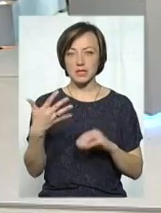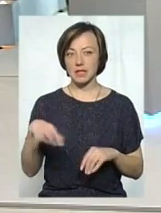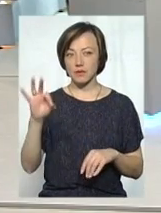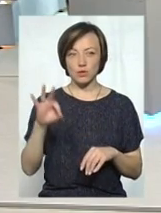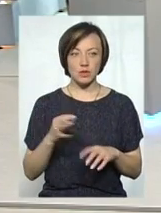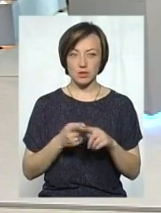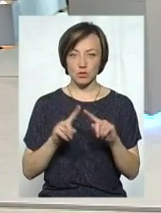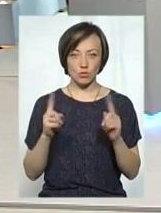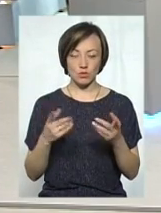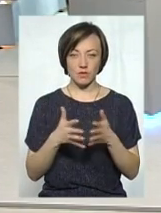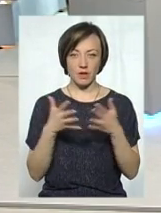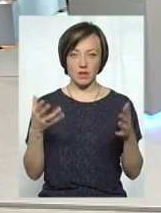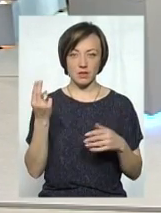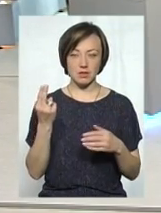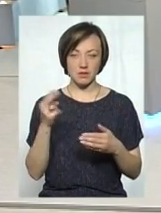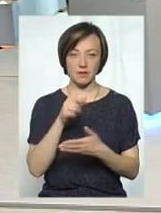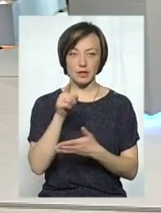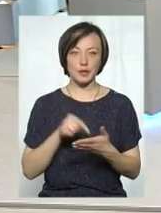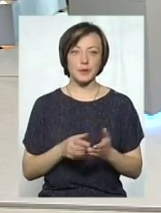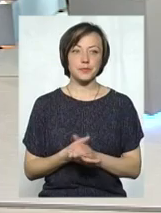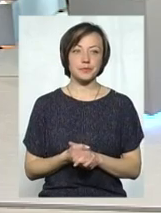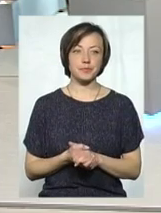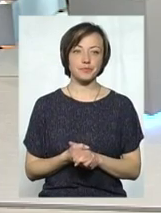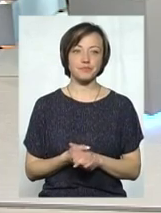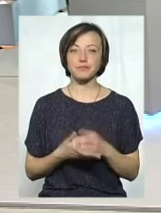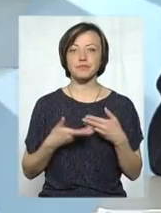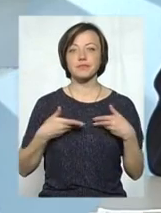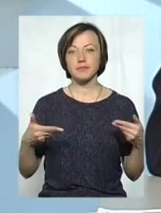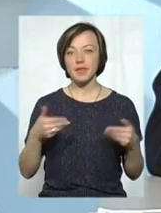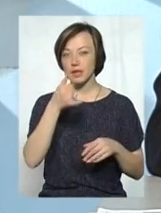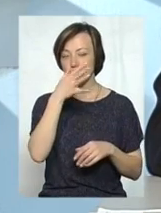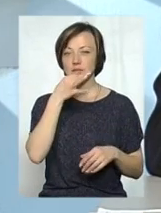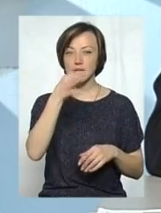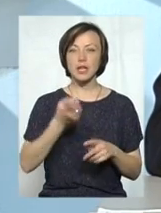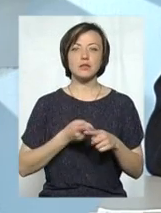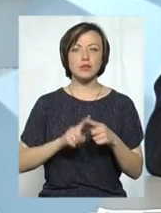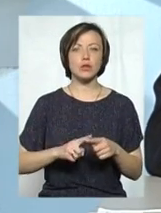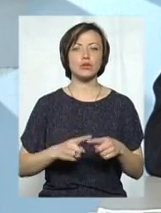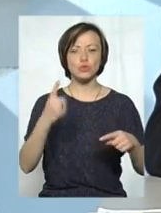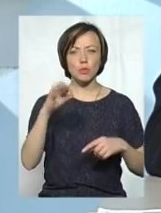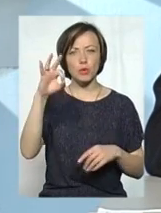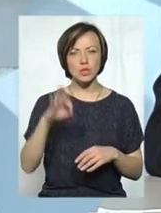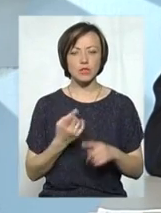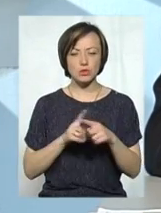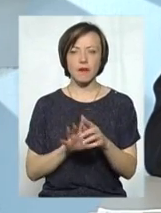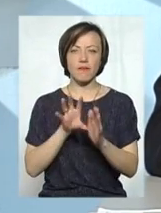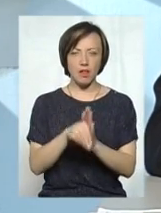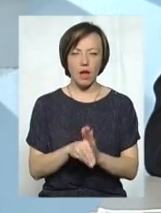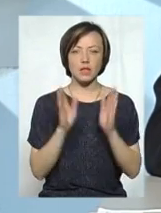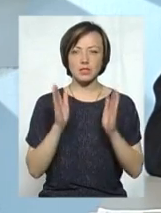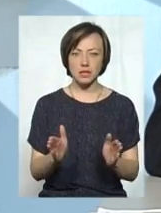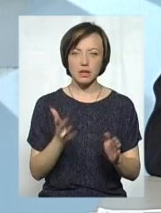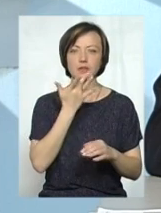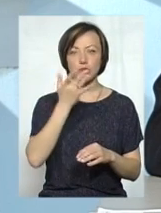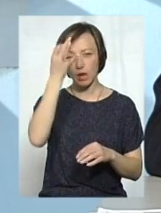% – це дуже велика цифра. Ми не можемо сказати категорично, що це вклад тільки